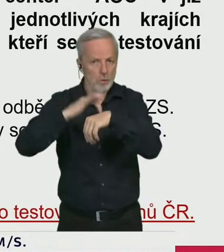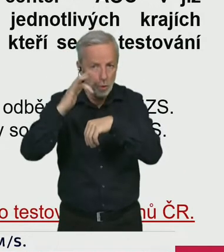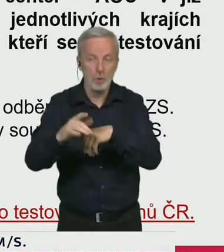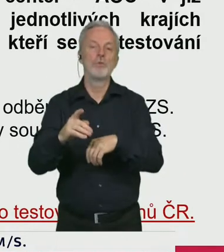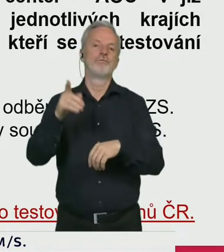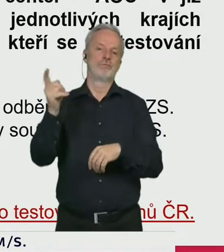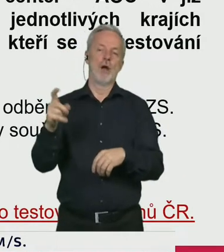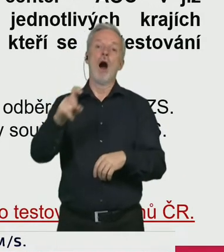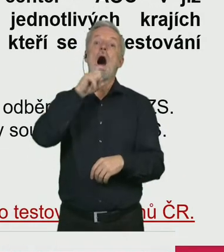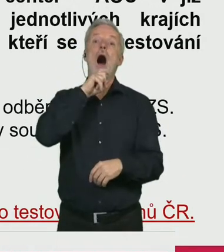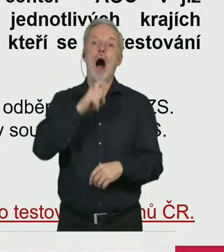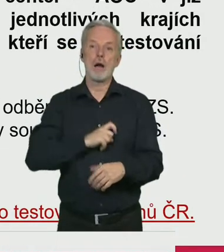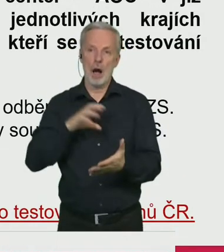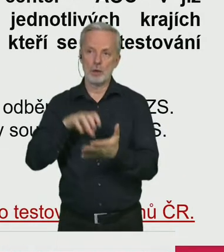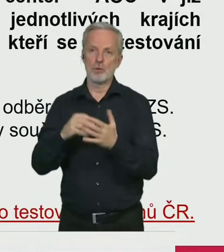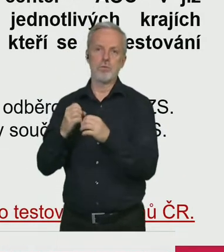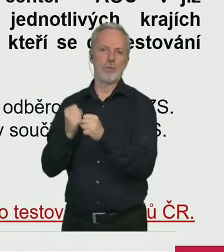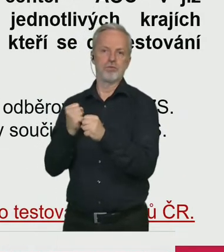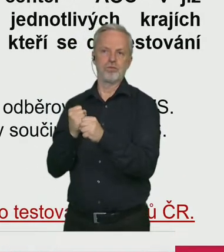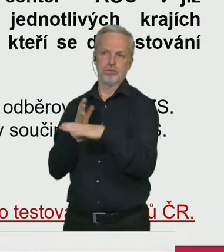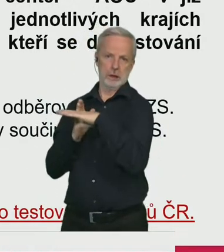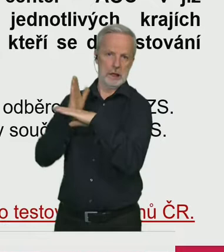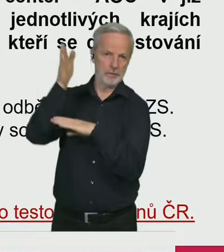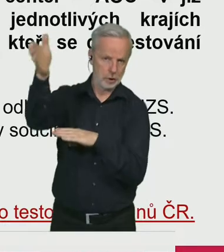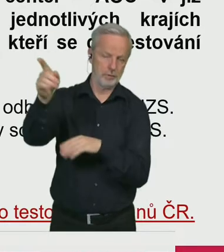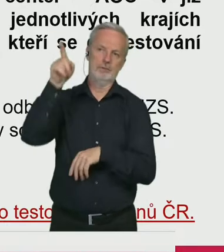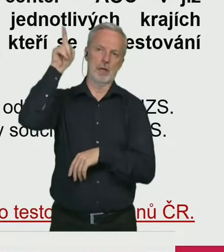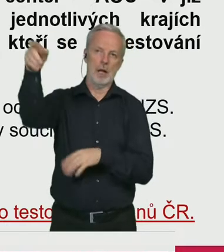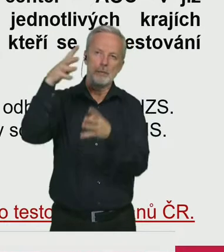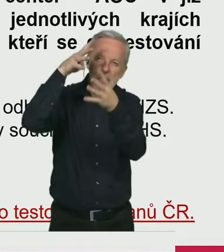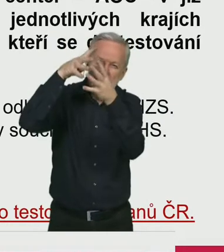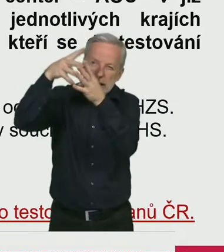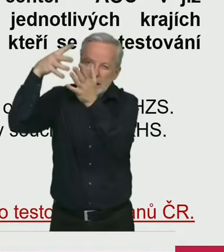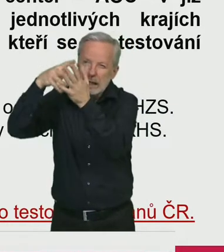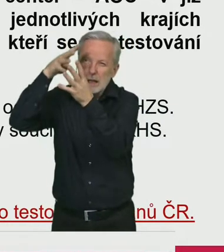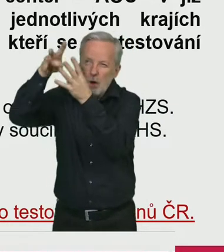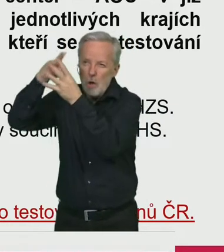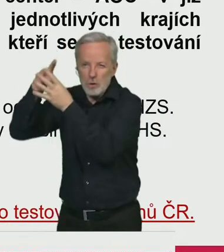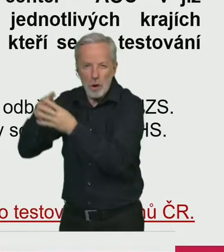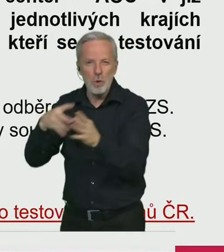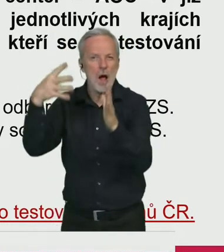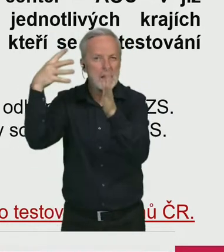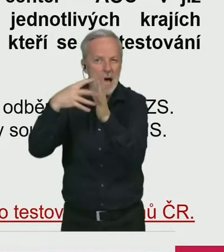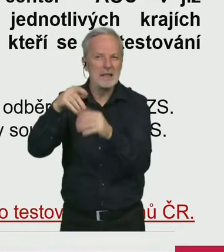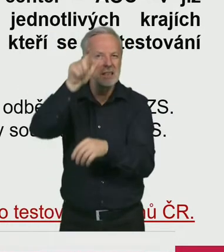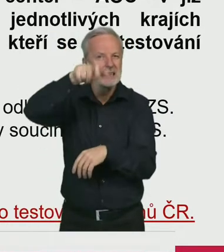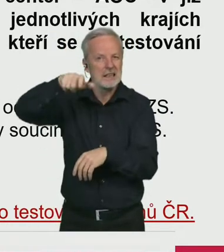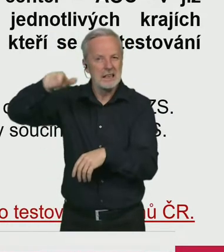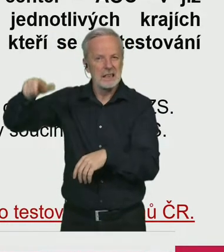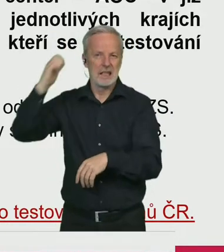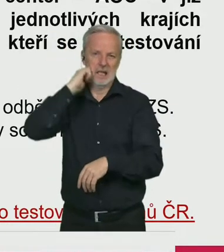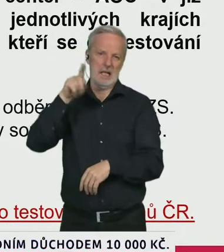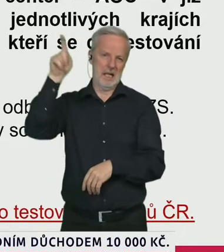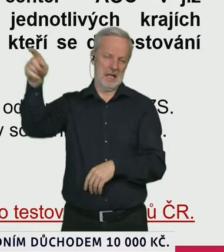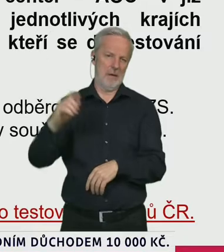vlastně jedou na základě žádosti nebo v součinnosti s krajskou hygienickou stanicí, která tu lokální výskyt toho